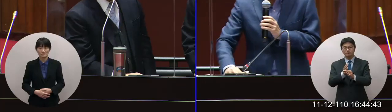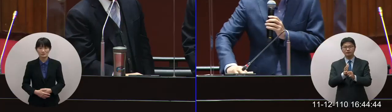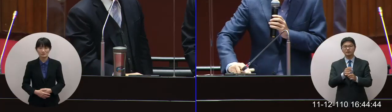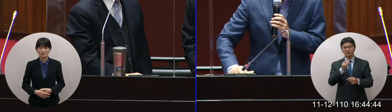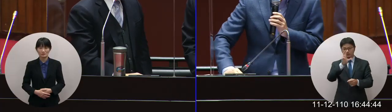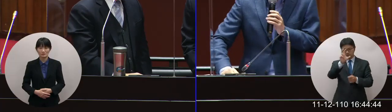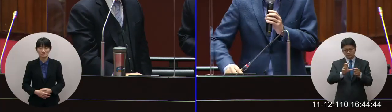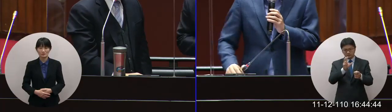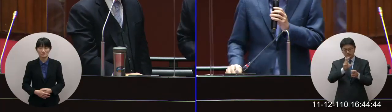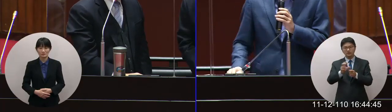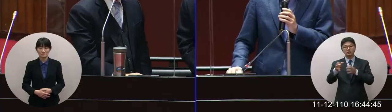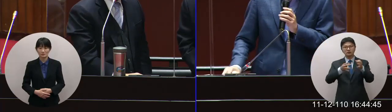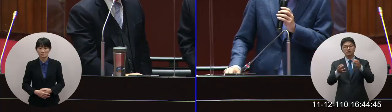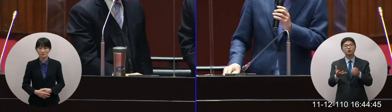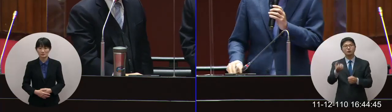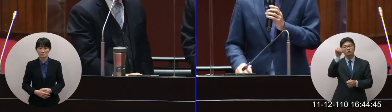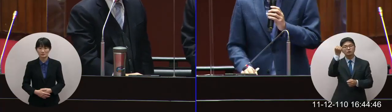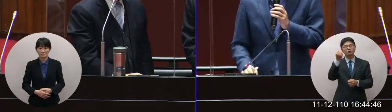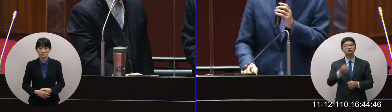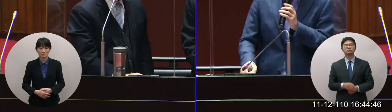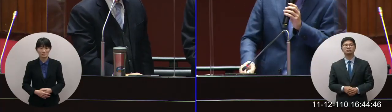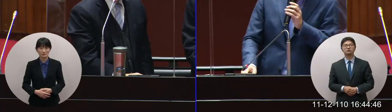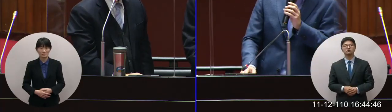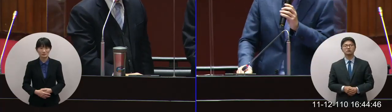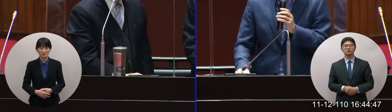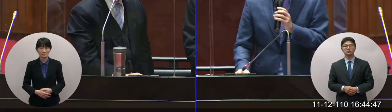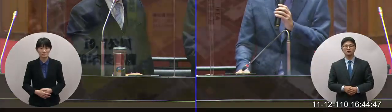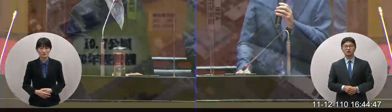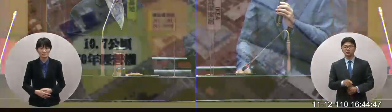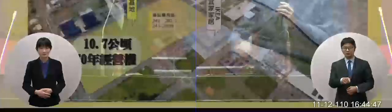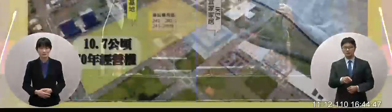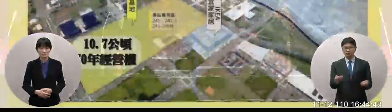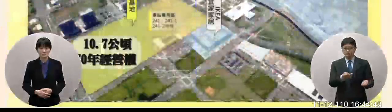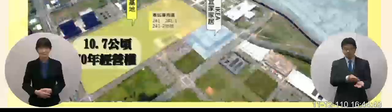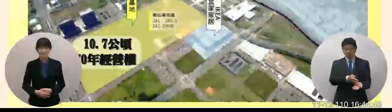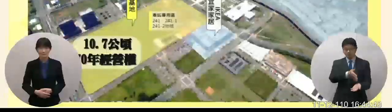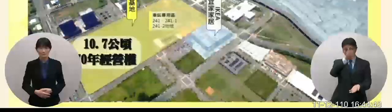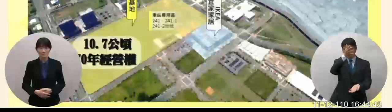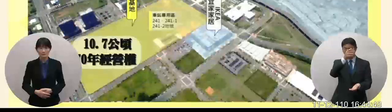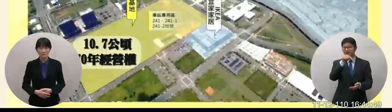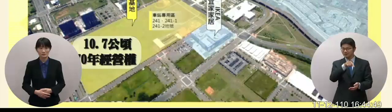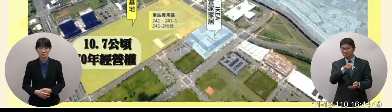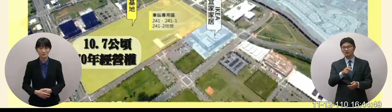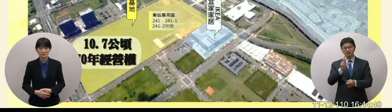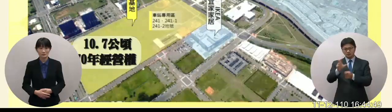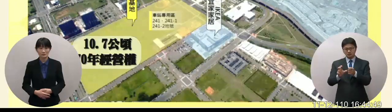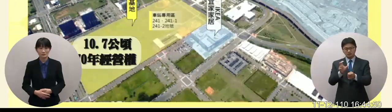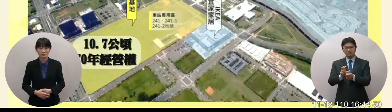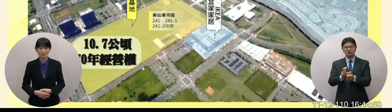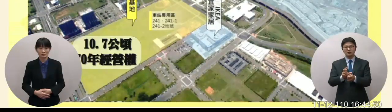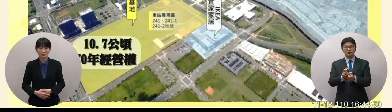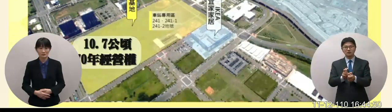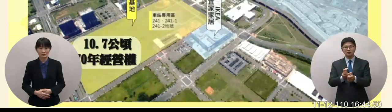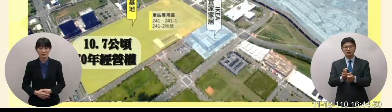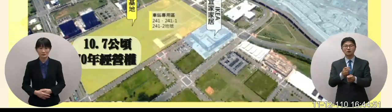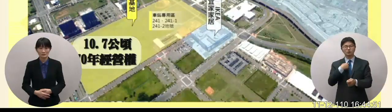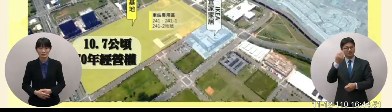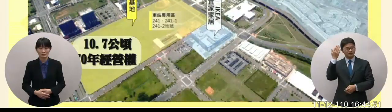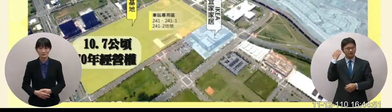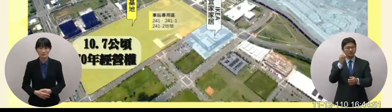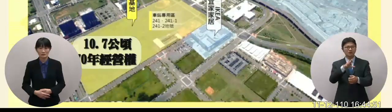營權我真的要拜託啊我今天不講你硬體蓋上去70年我在旁邊那時候在講的時候沒有意義嘛